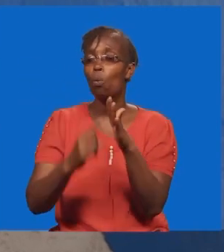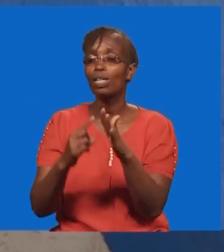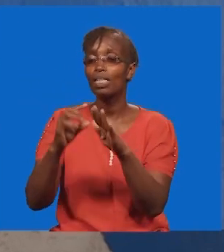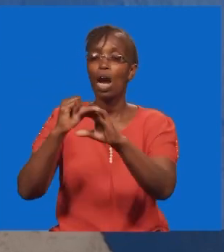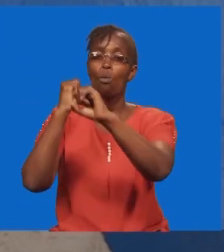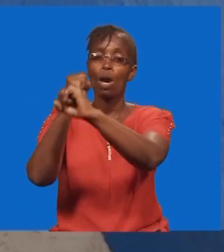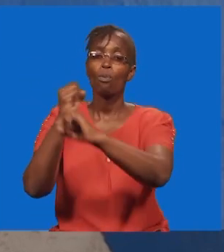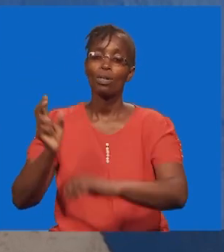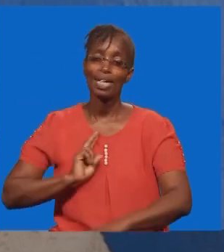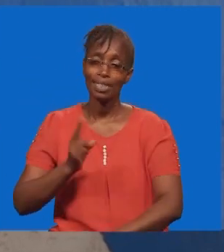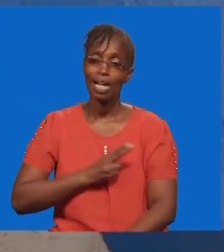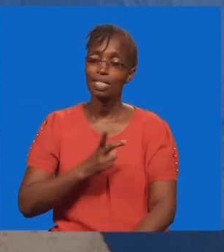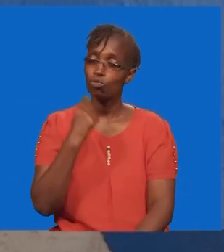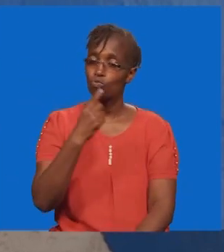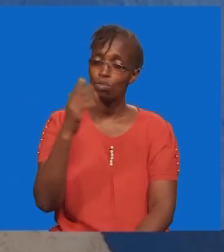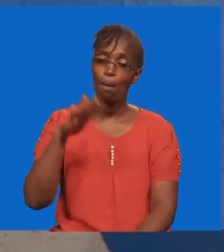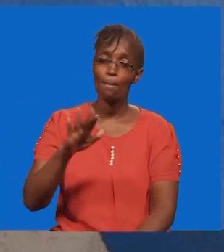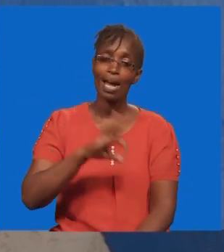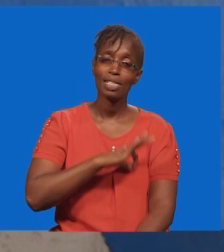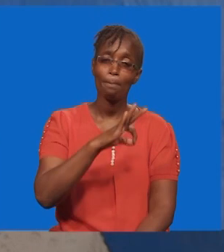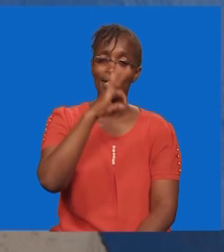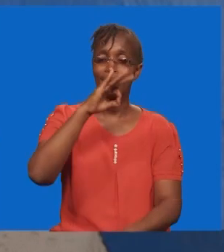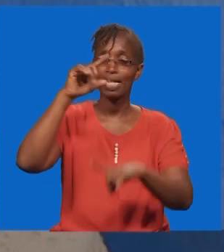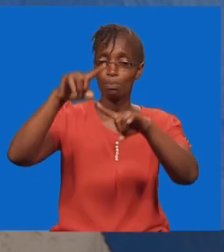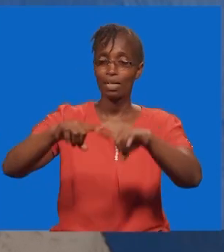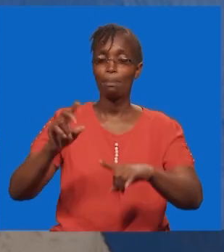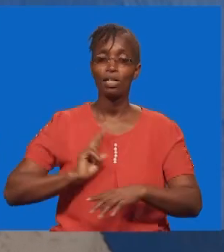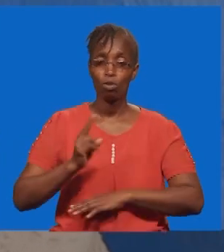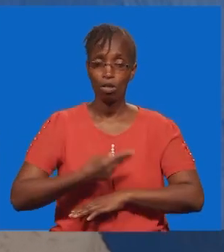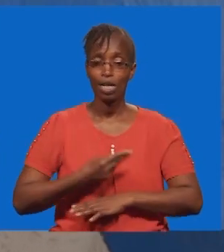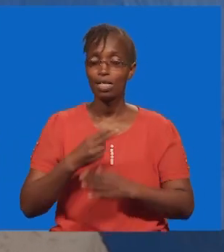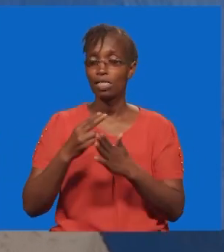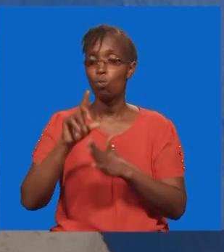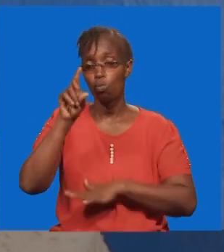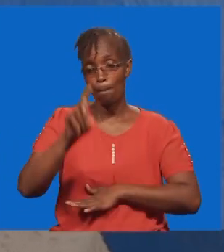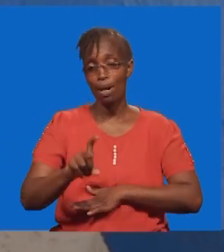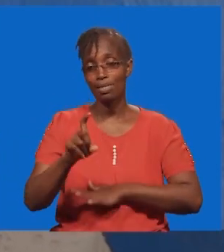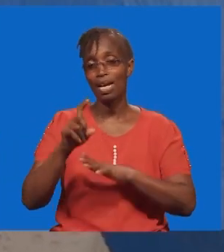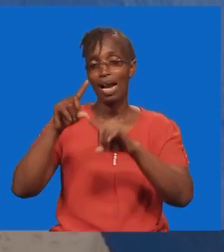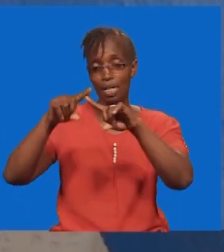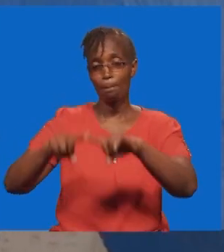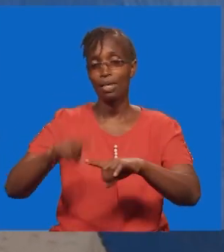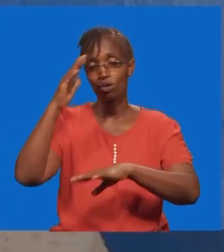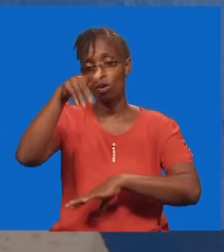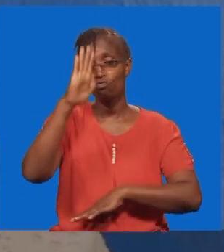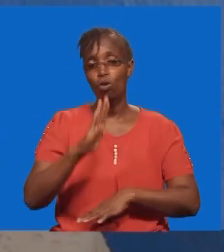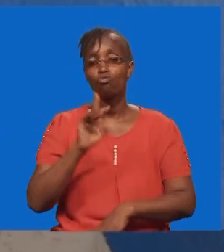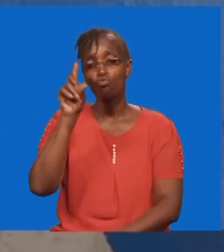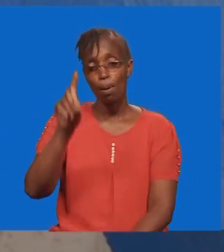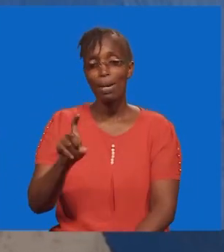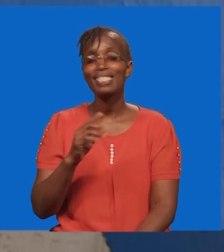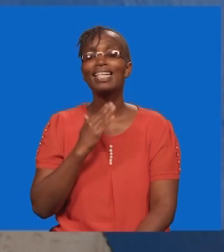ambaye moyo wake umekutengemea. Tutengemea mungu, siku mbaanda ya ile ingine.